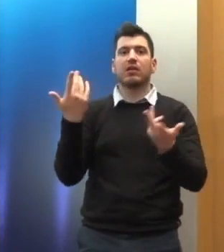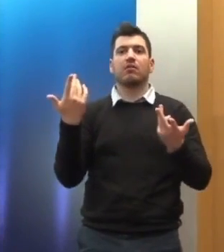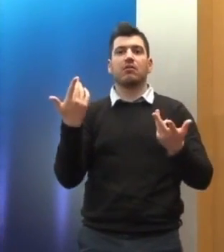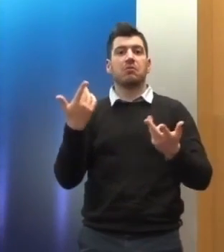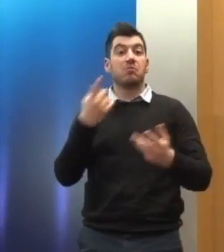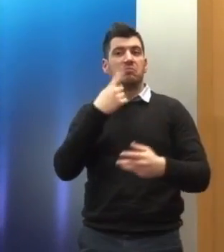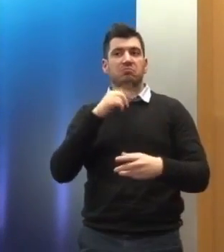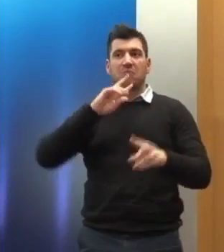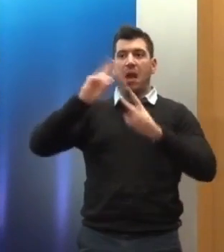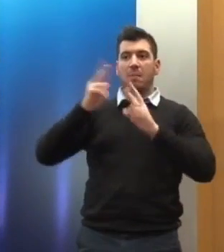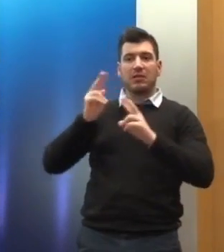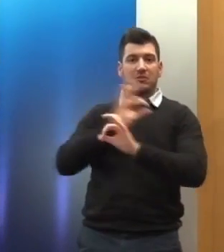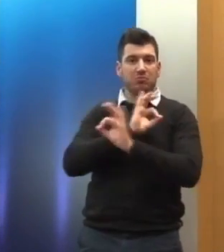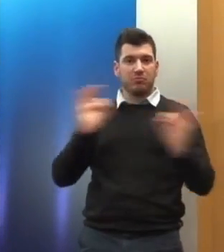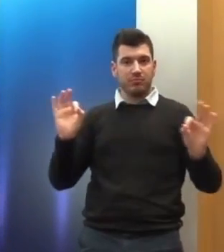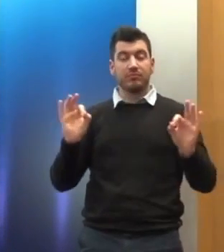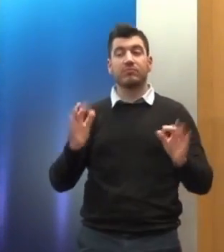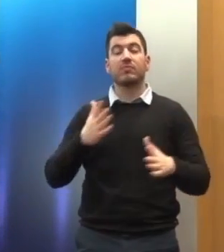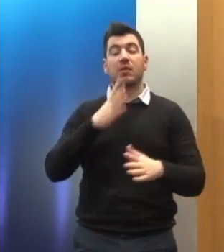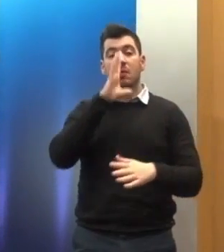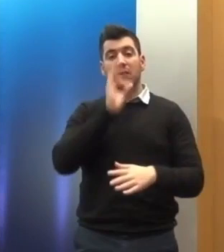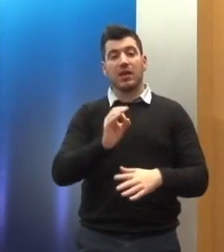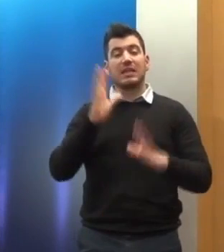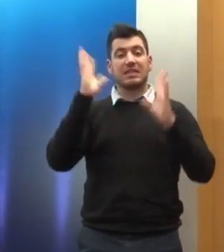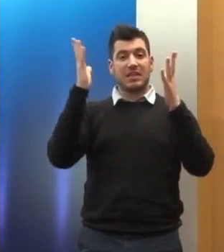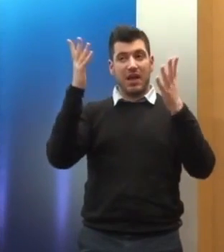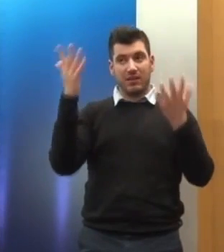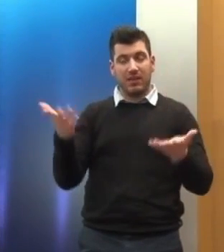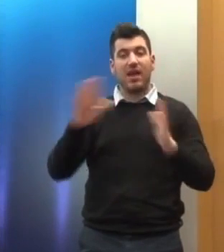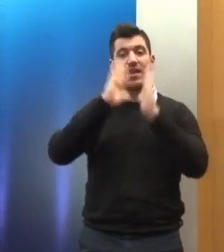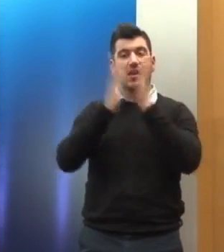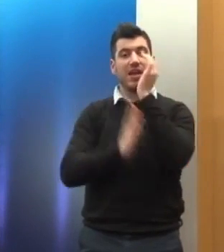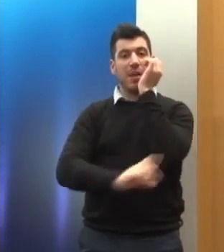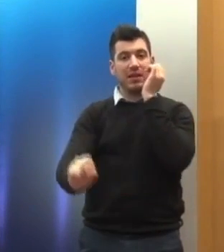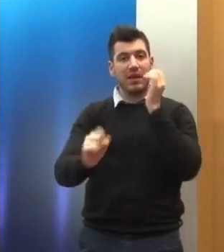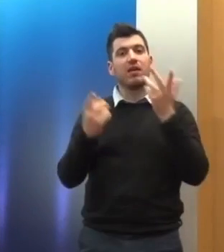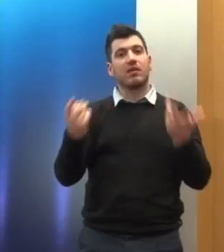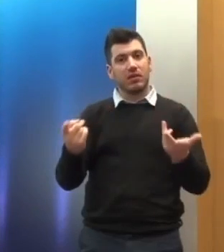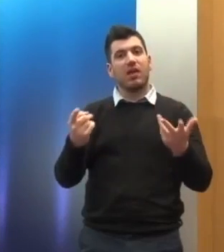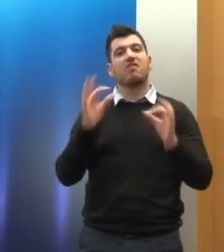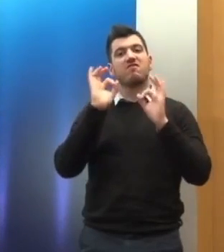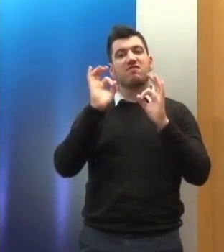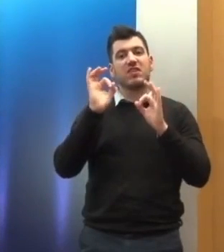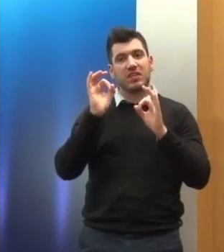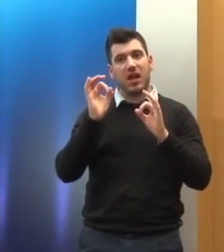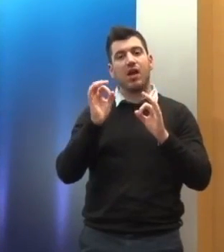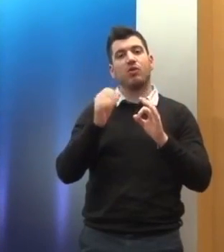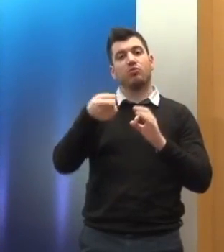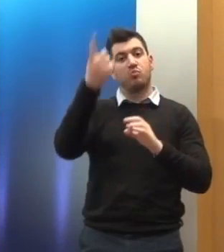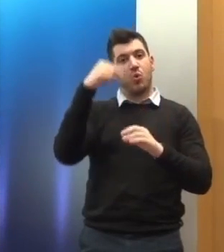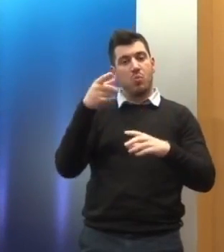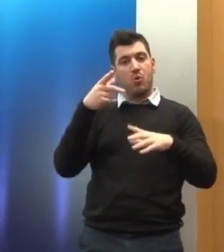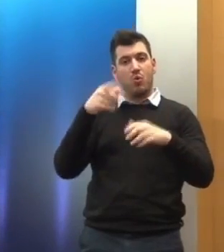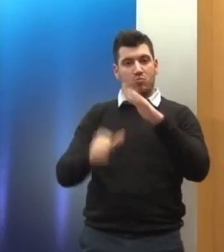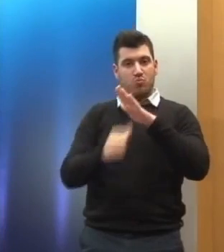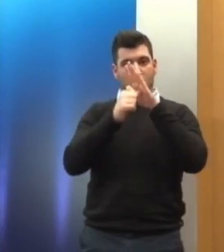απάντηση του καθεξής. Θα ήθελα να συγχαρώ θερμότατα την Γενική Γραμματεία και εσάς προσωπικά, καθώς και τον προκάτοχό σας, ο οποίος αν δεν κάνω λάθος είχε